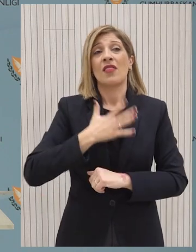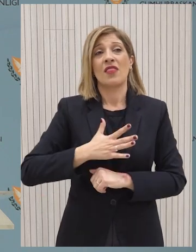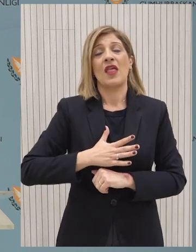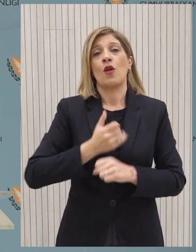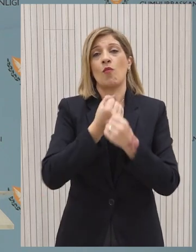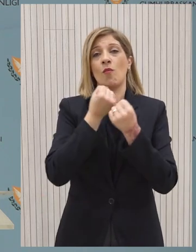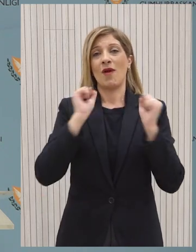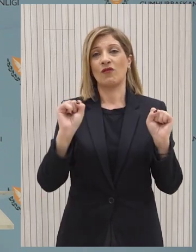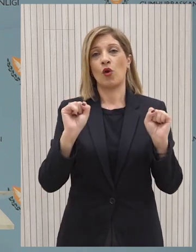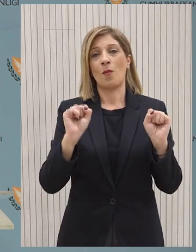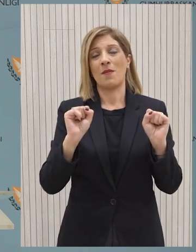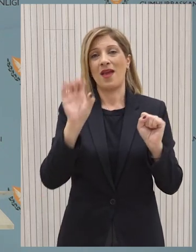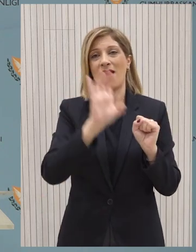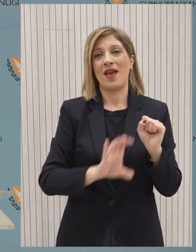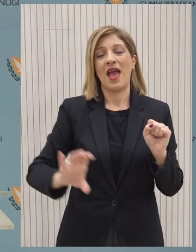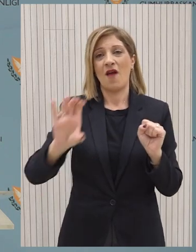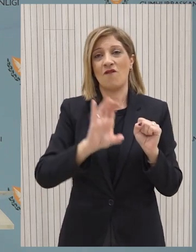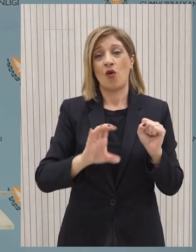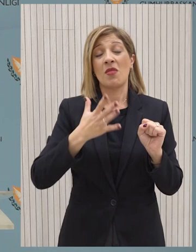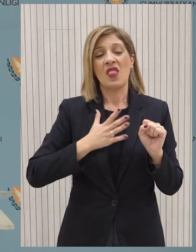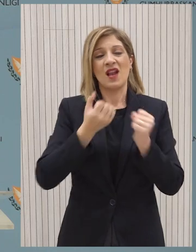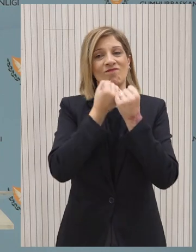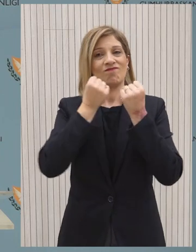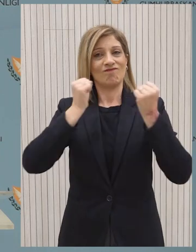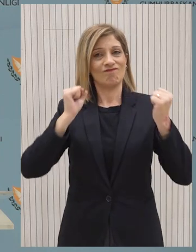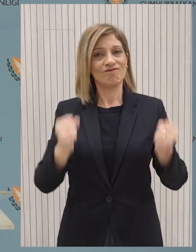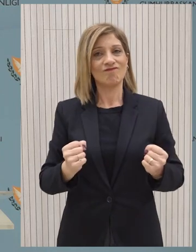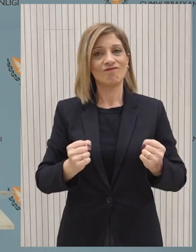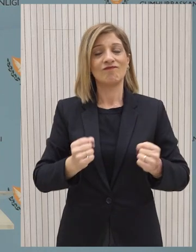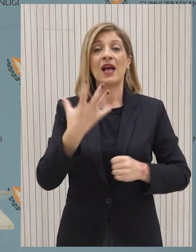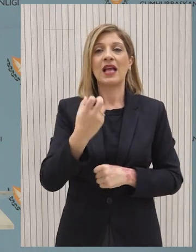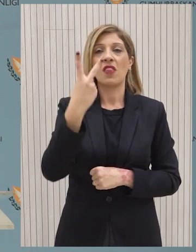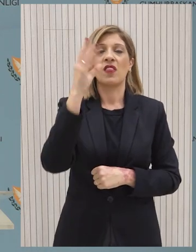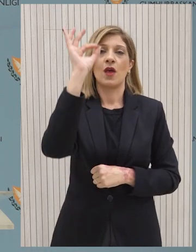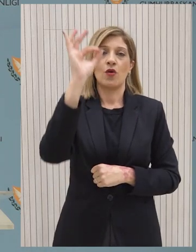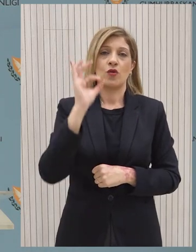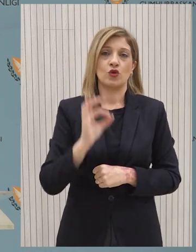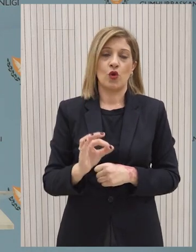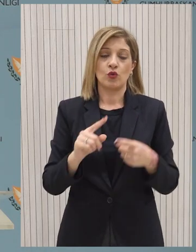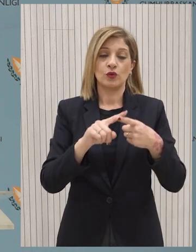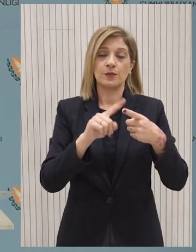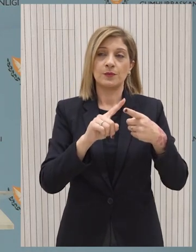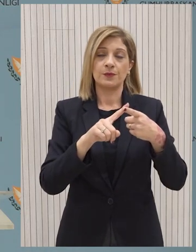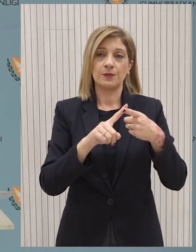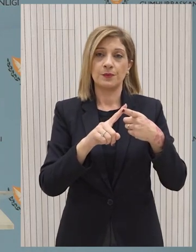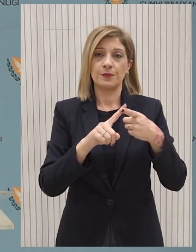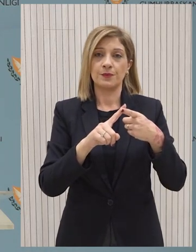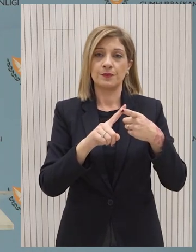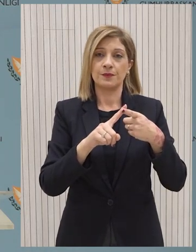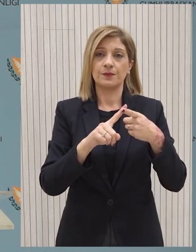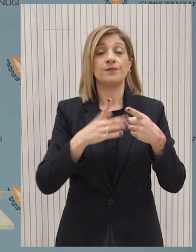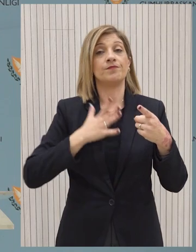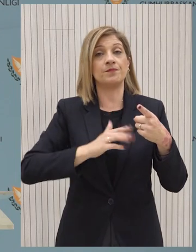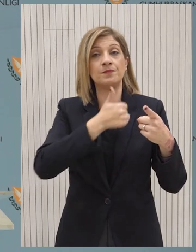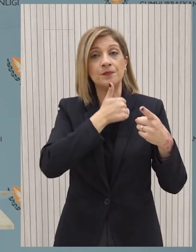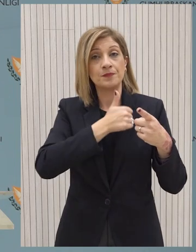αυτονομία της Ευρωπαϊκής Ένωσης, η οποία μπορεί να χαρακτηριστεί από δύο στόχους. Ο πρώτος στόχος θα είναι η πιο